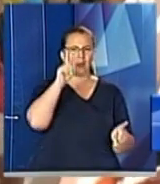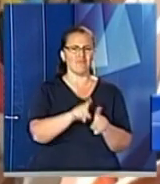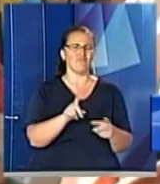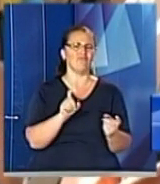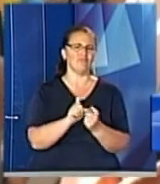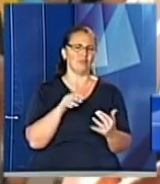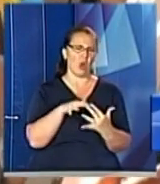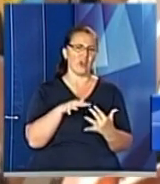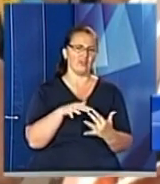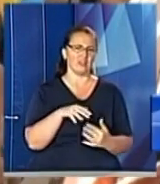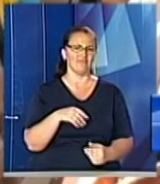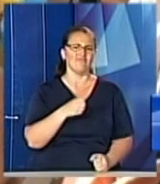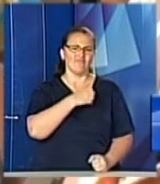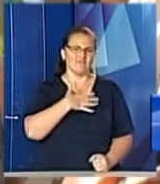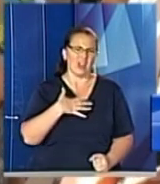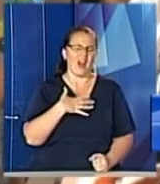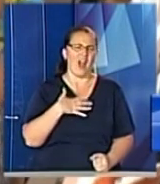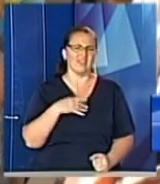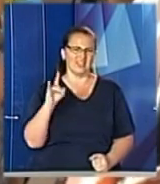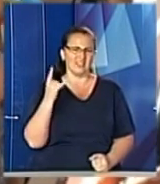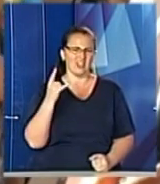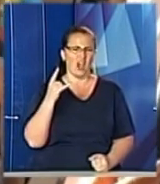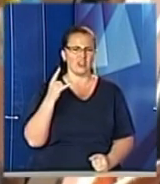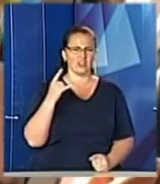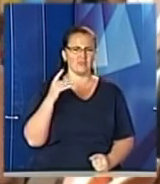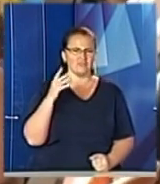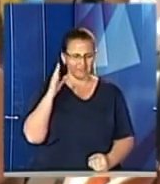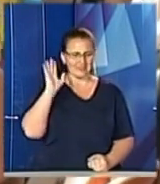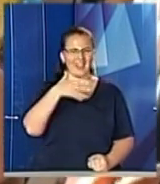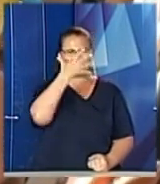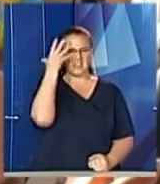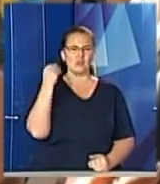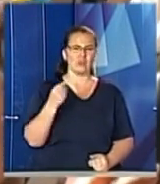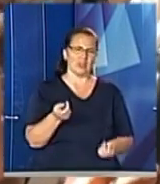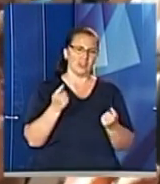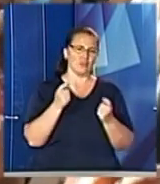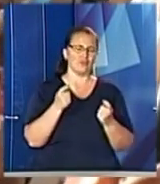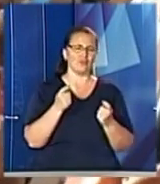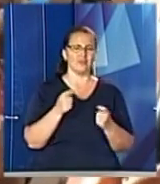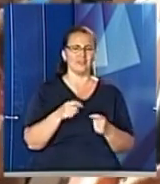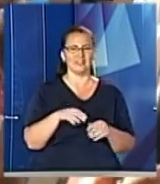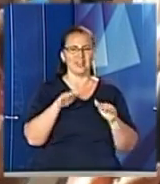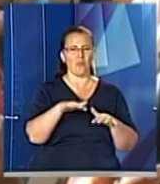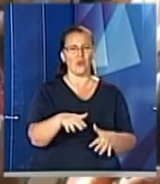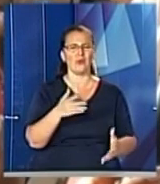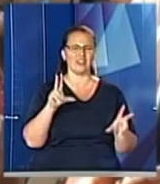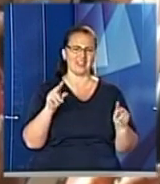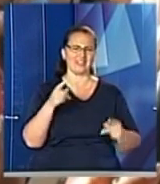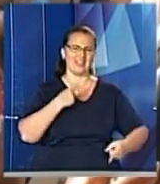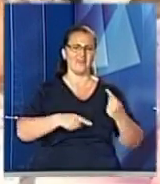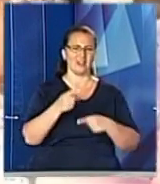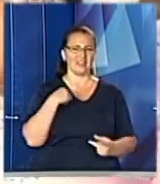дитячі, хай вони відпочивають, хоч забудуться на якийсь період на море. І вони приїжджають звітом щасливі, я їх